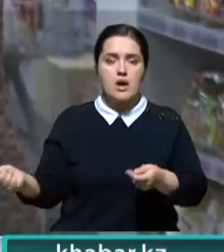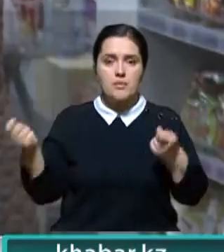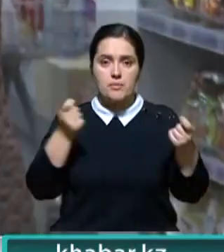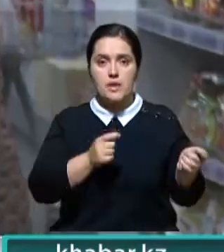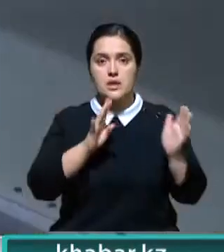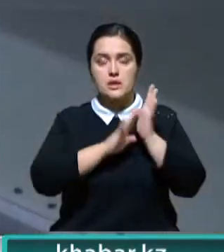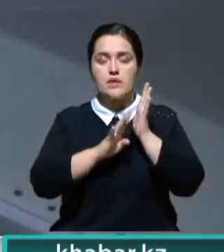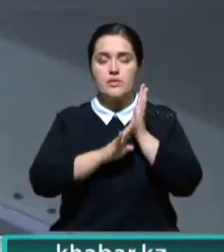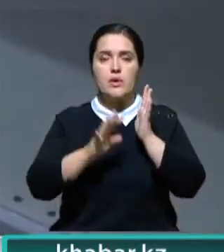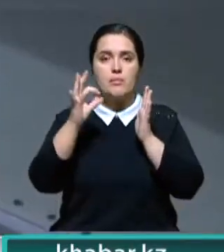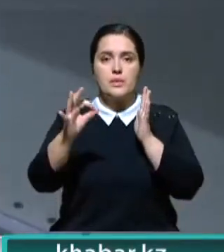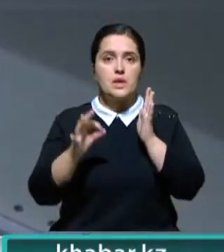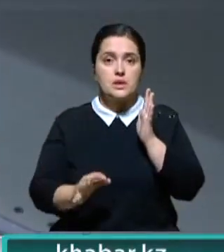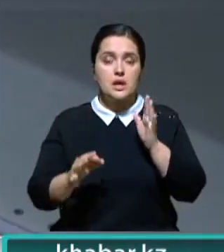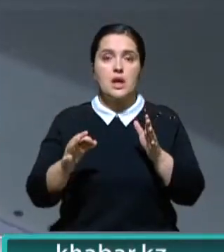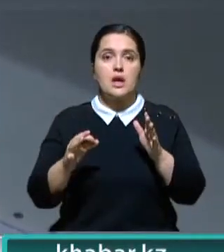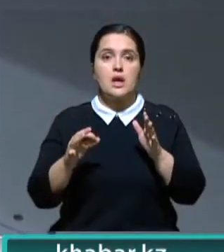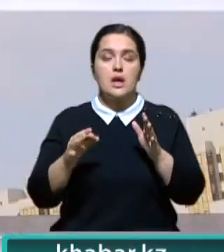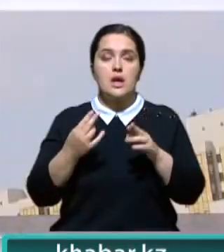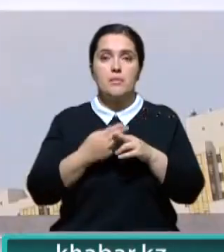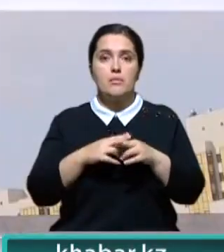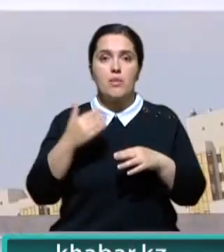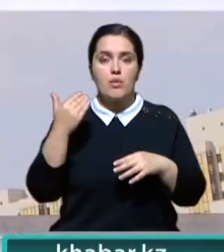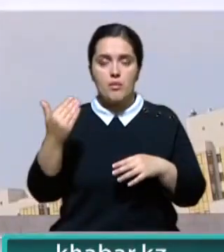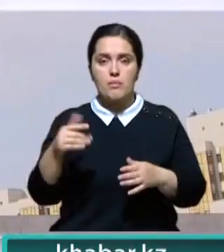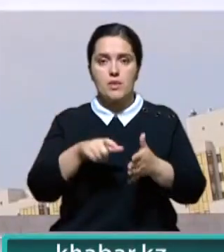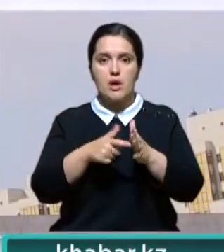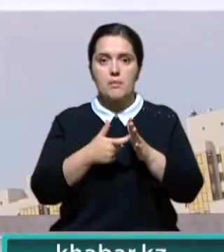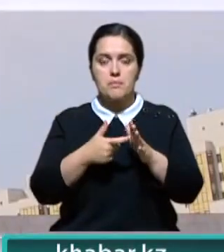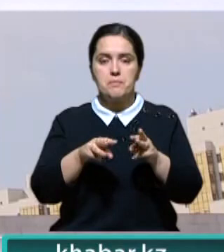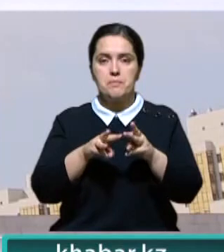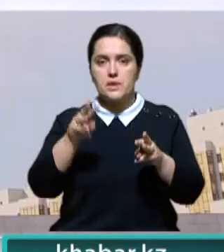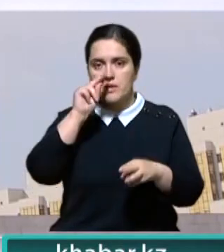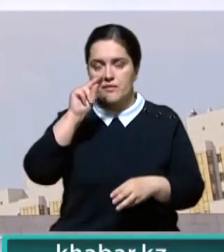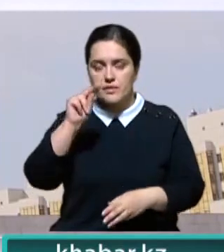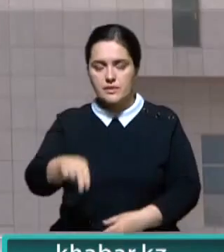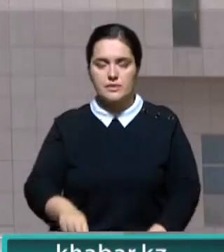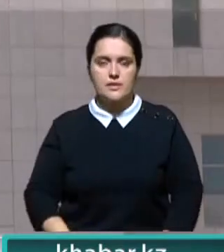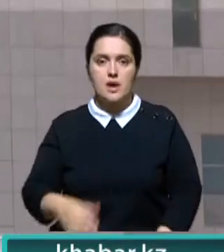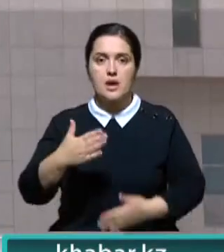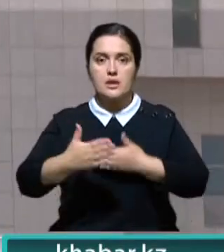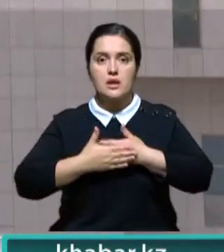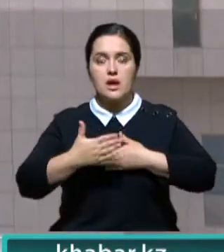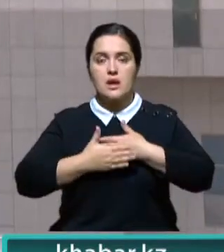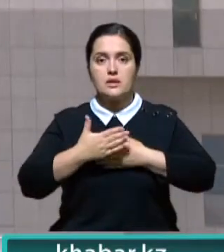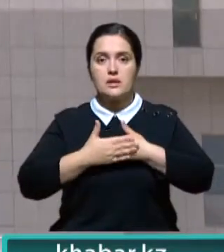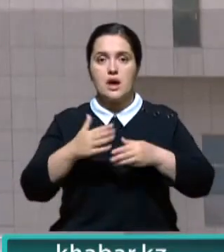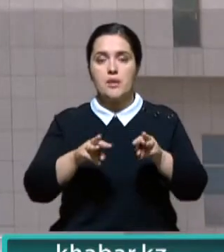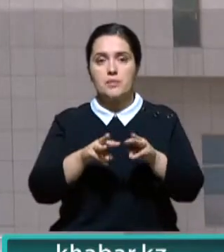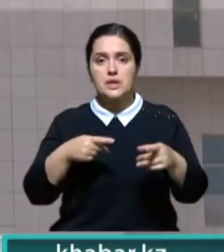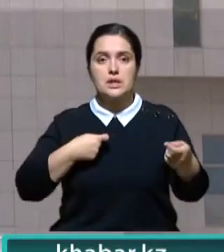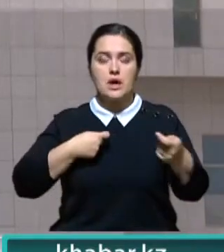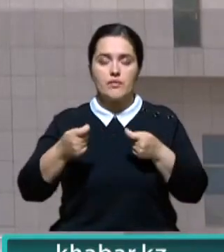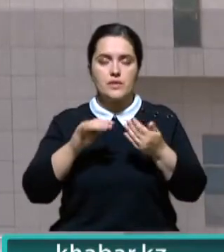почти на 90%. И это просчет прежде всего кабинета министров, заявил глава государства. Наказание понесли министры